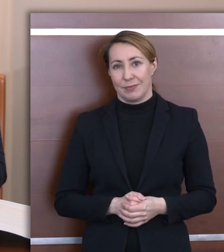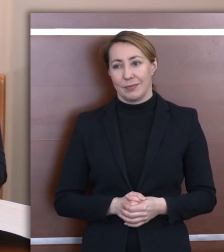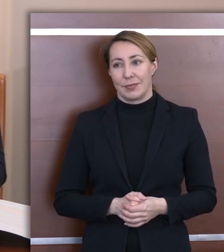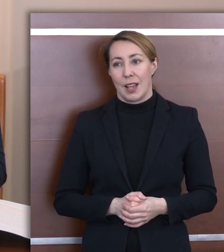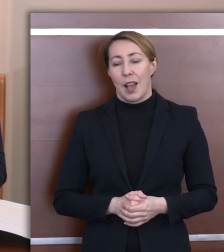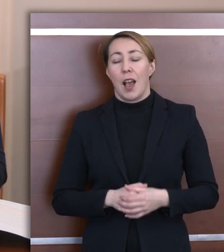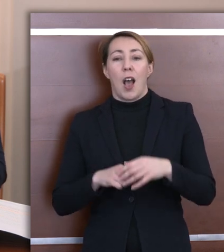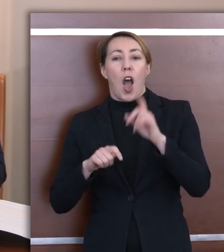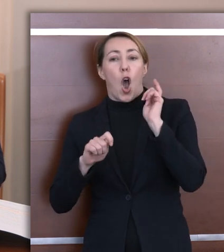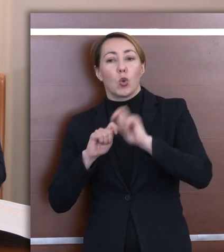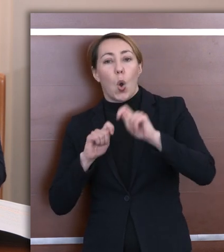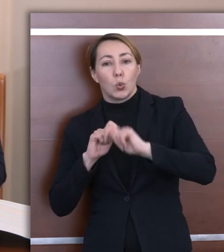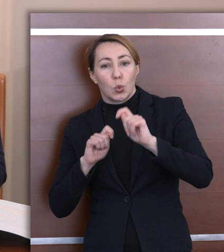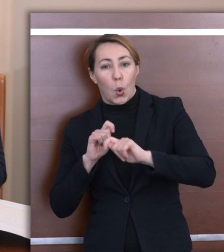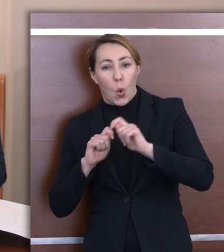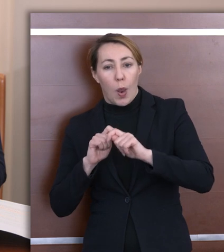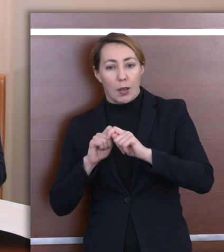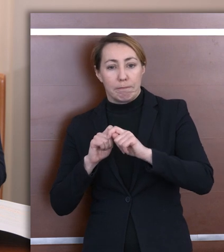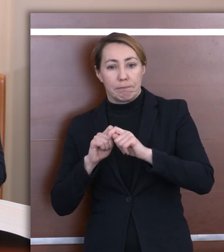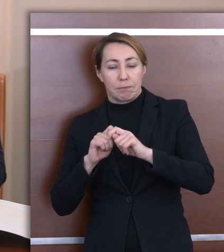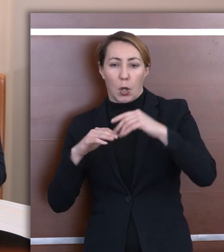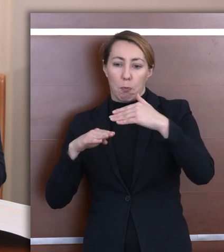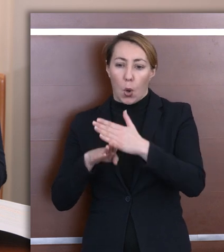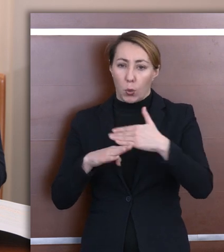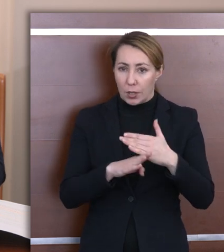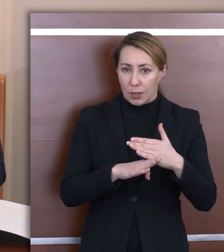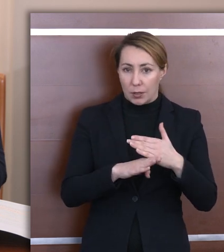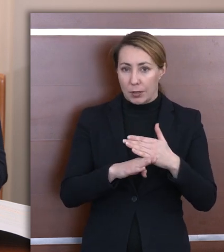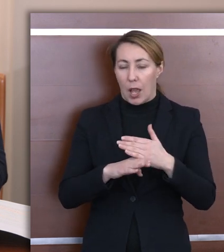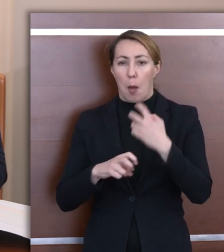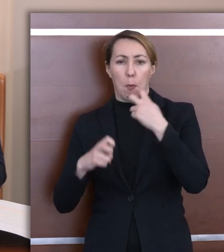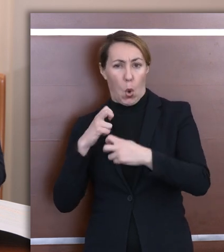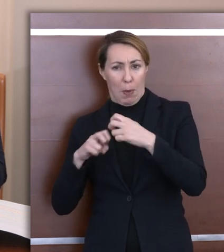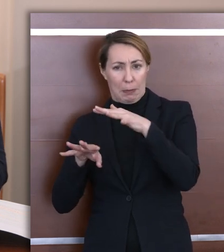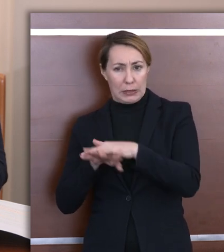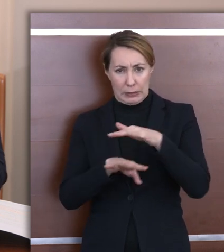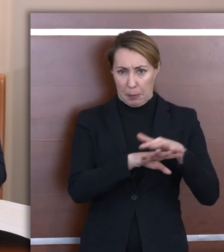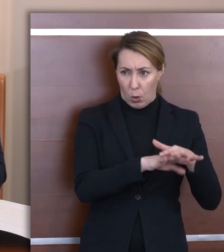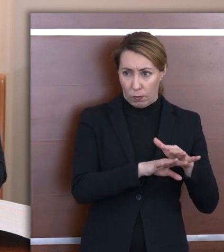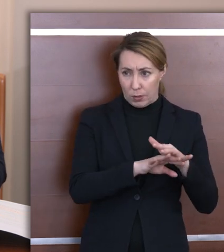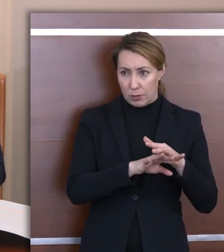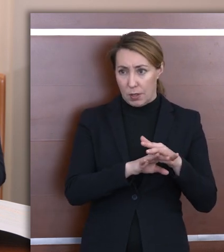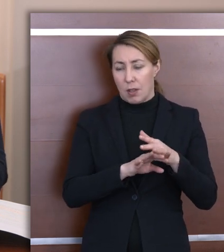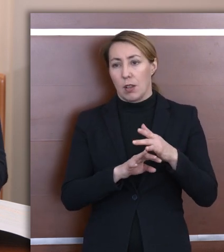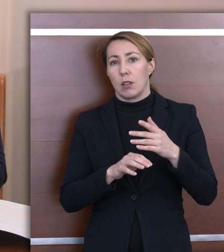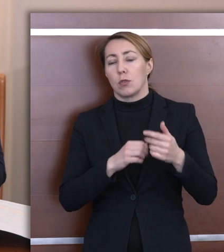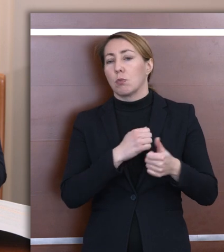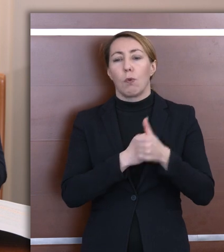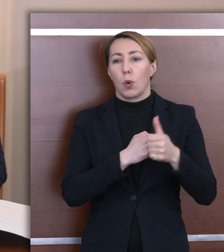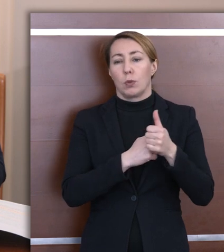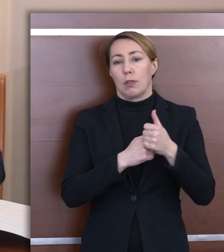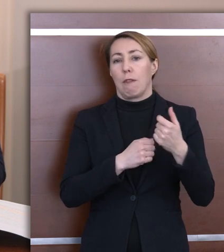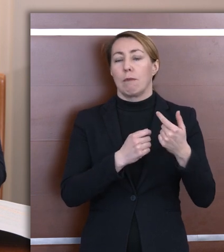Ustalenia kontroli podzieliliśmy na takie problemy systemowe wynikające z obowiązujących